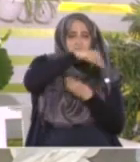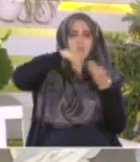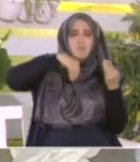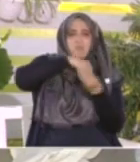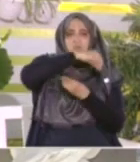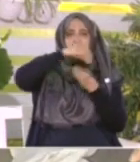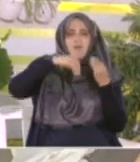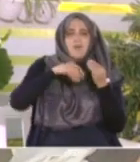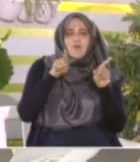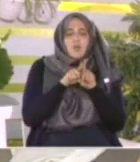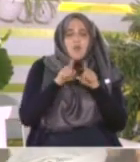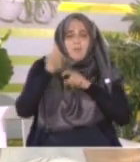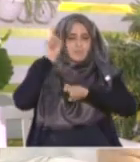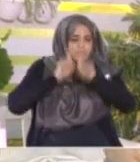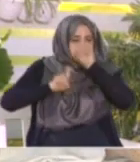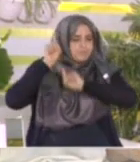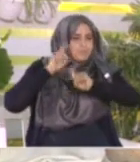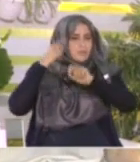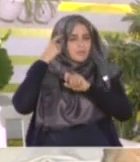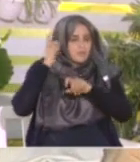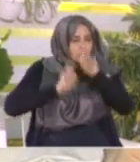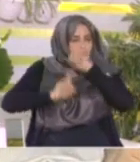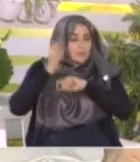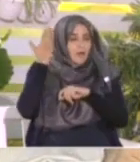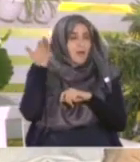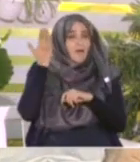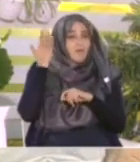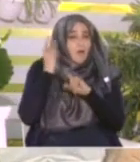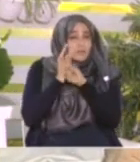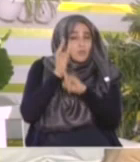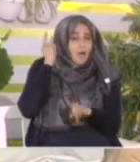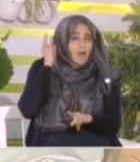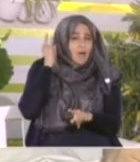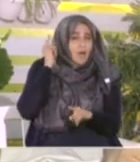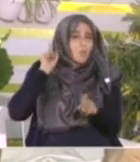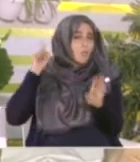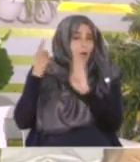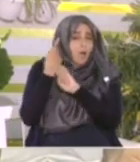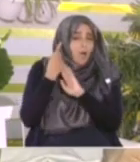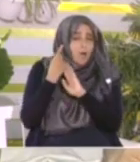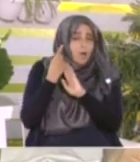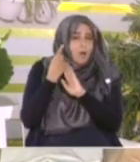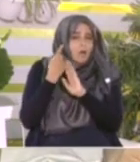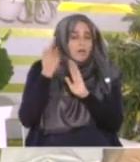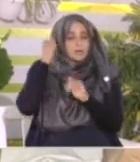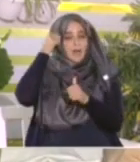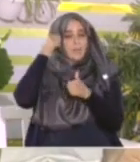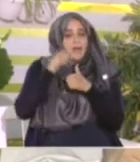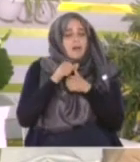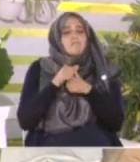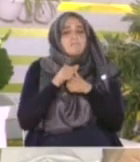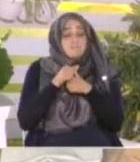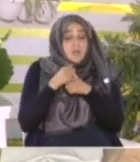يعود بخاطره إلى ذلك التاريخ الطويل فيتذكر